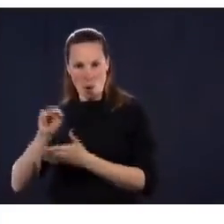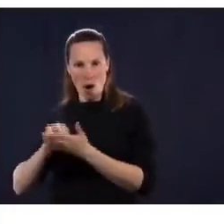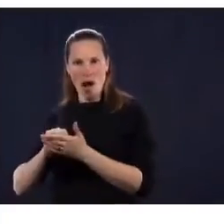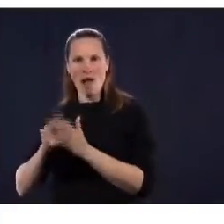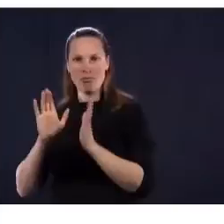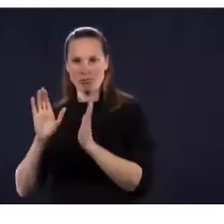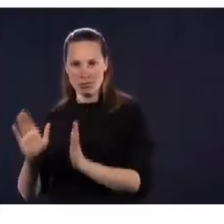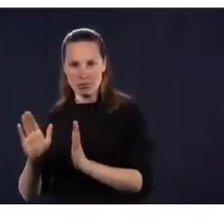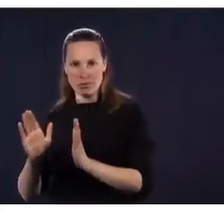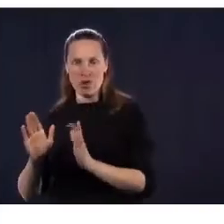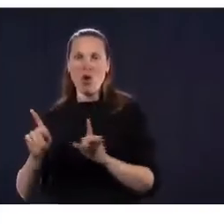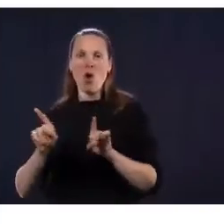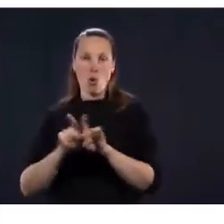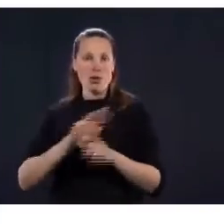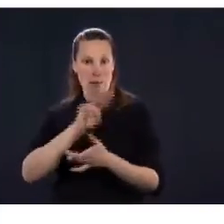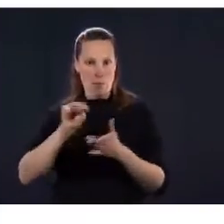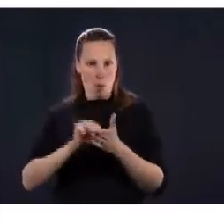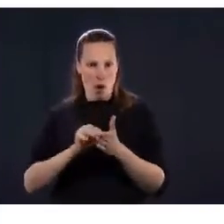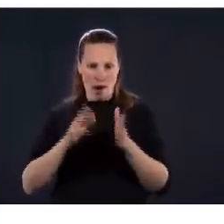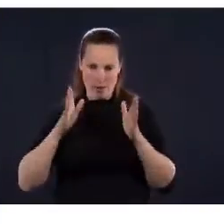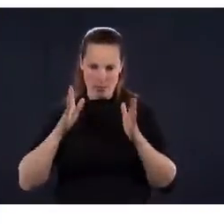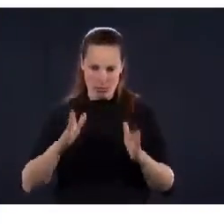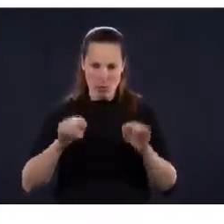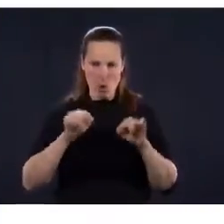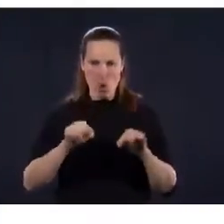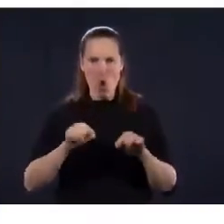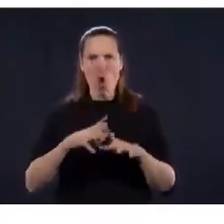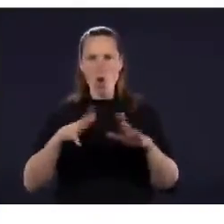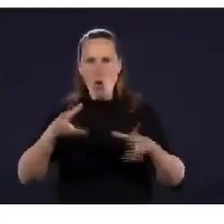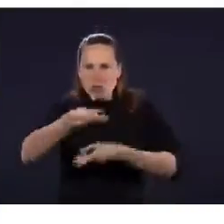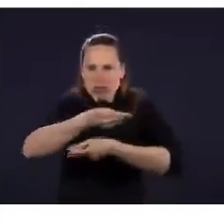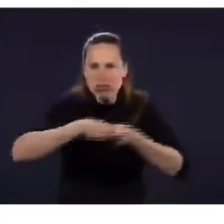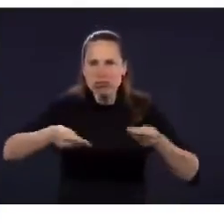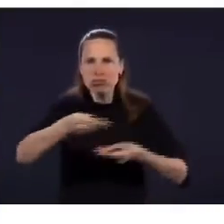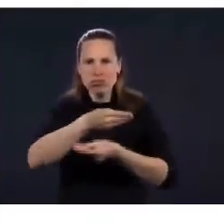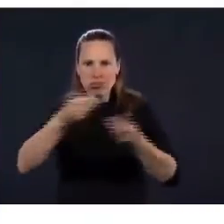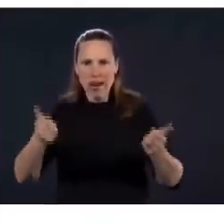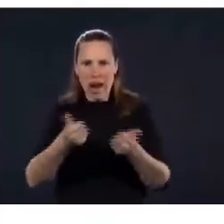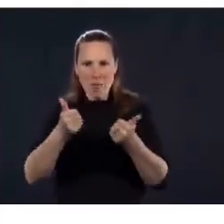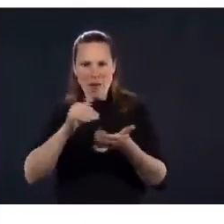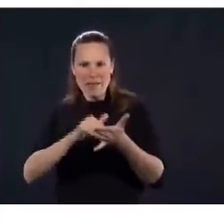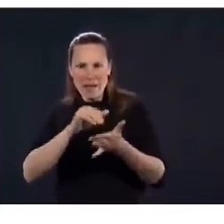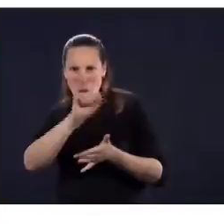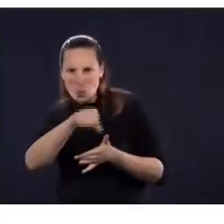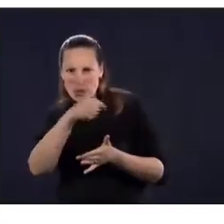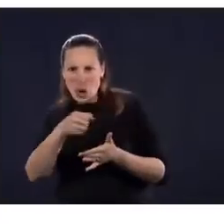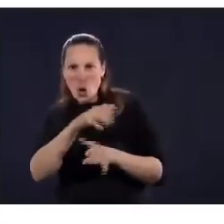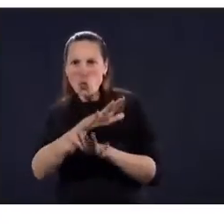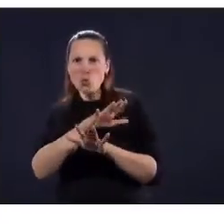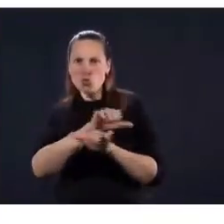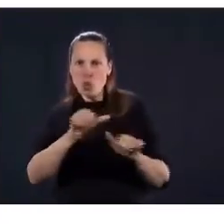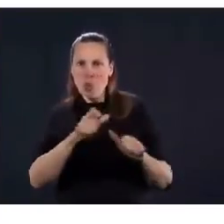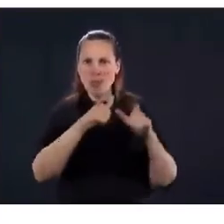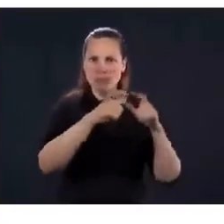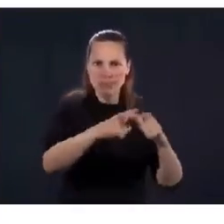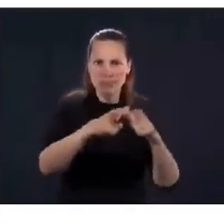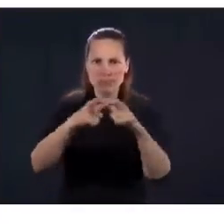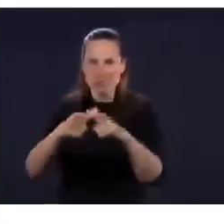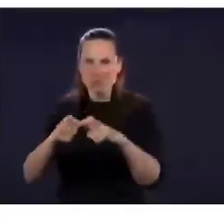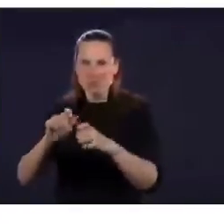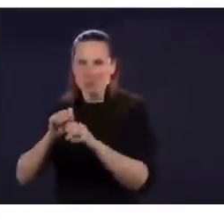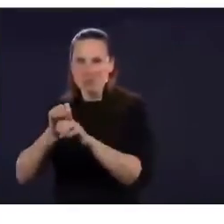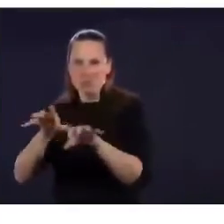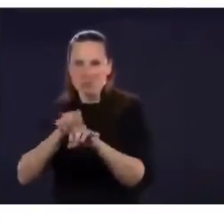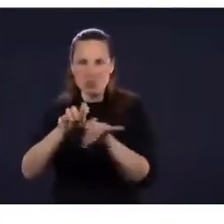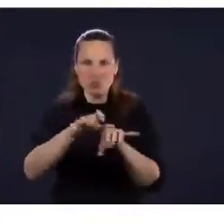des régions périphériques à la région de Montréal. Merci. Prochaine question, Tommy Chouinard, La Presse. Bonjour. D